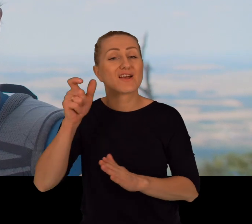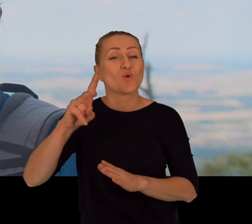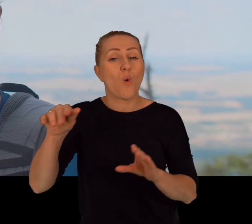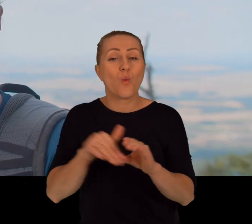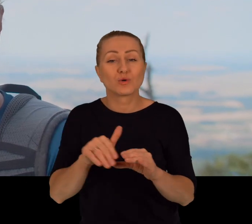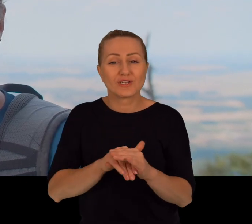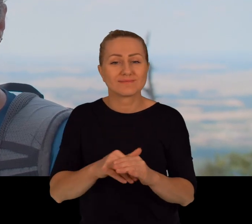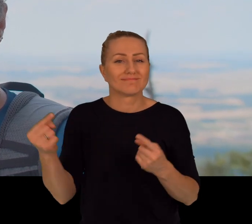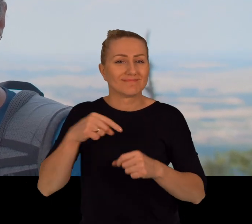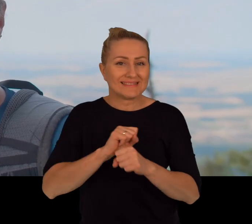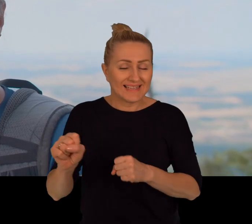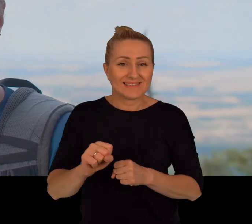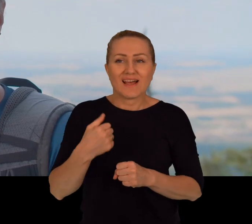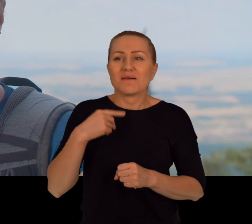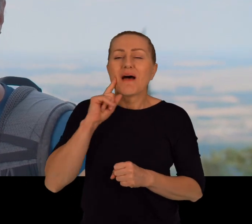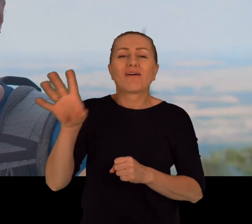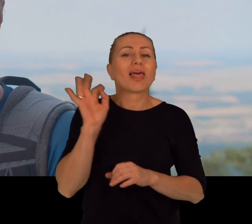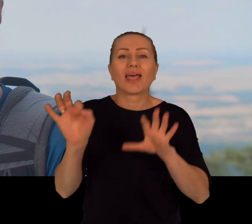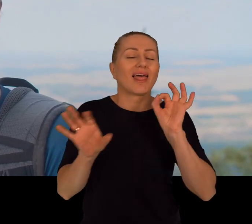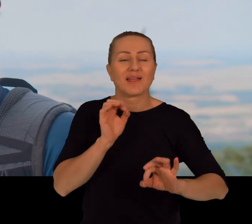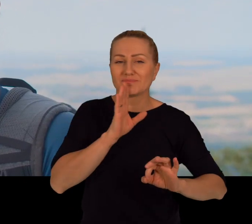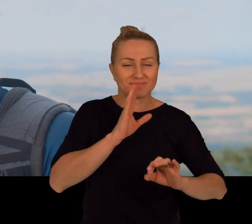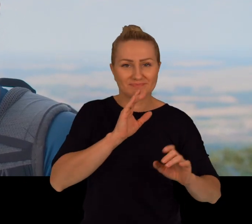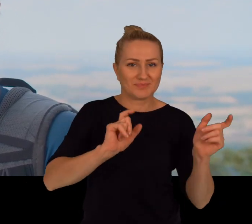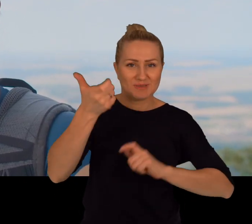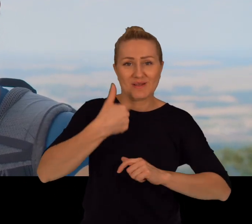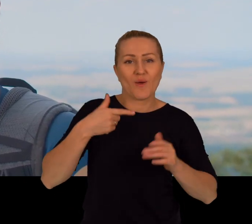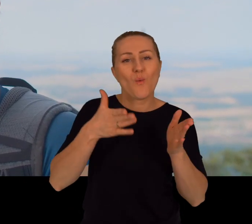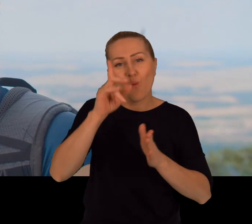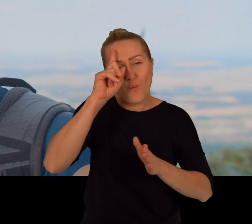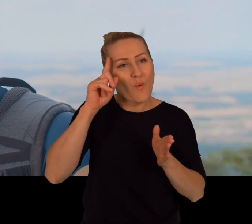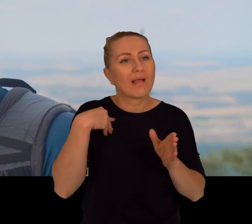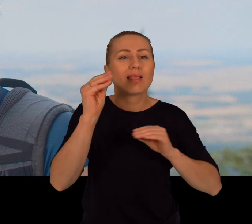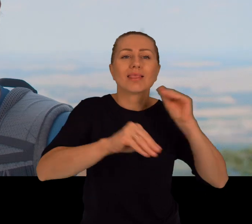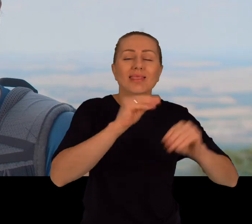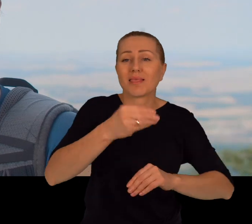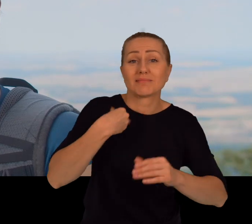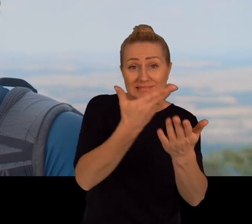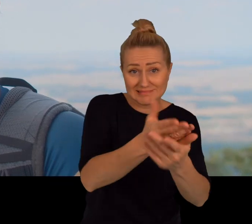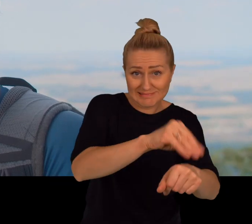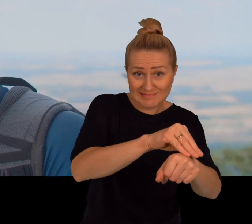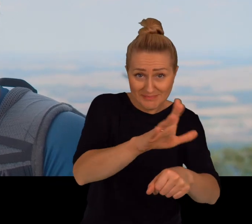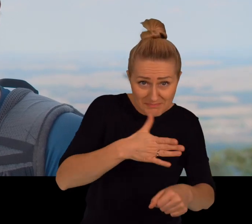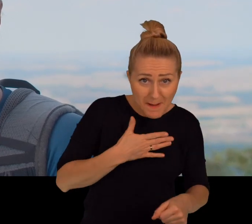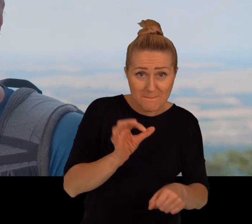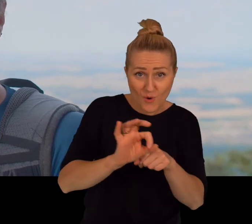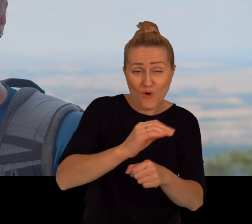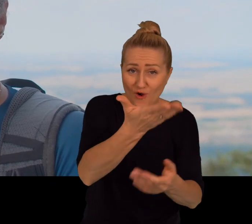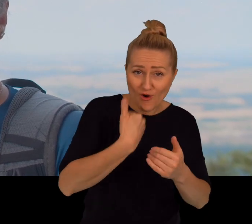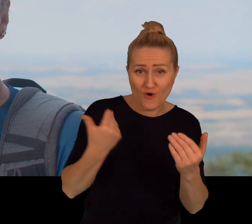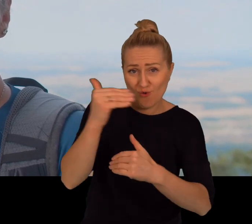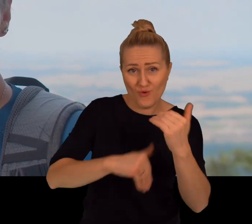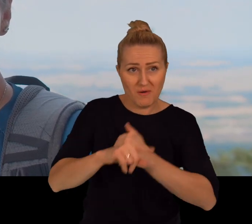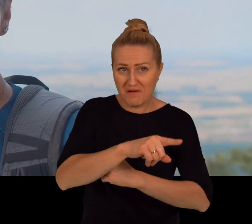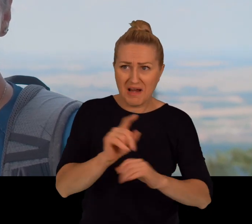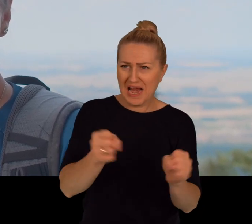Pierwszych uczestników mamy, my się śmiejemy, że z łapanki, bo tak trochę było. Zaczepialiśmy ludzi na ulicach i proponowaliśmy, słuchajcie, mamy projekt, chodźcie